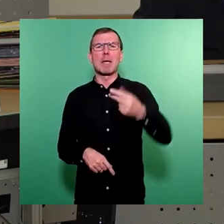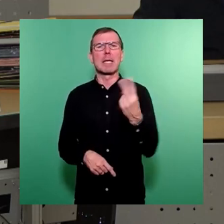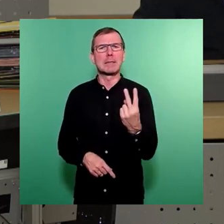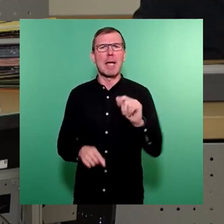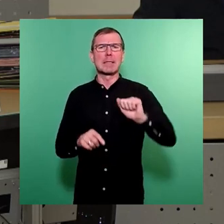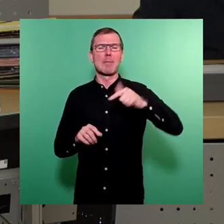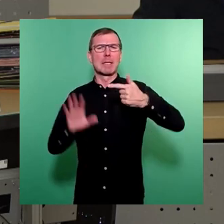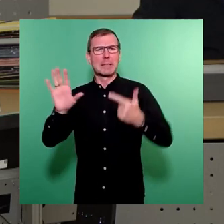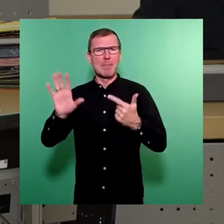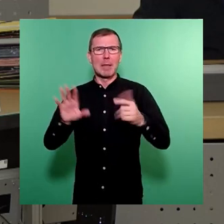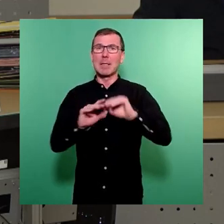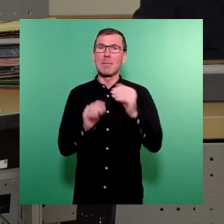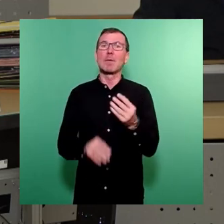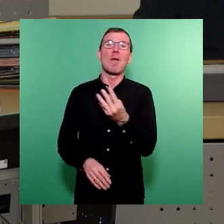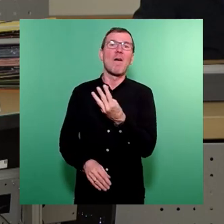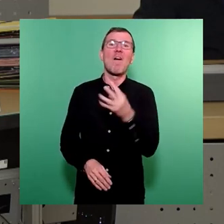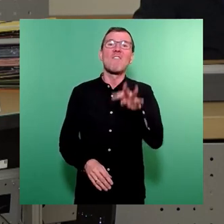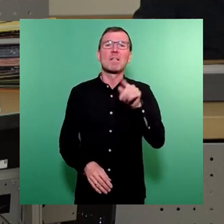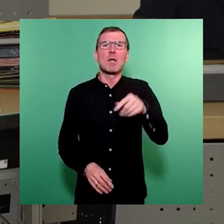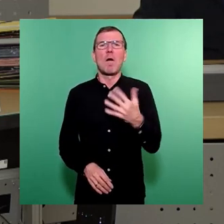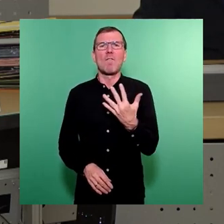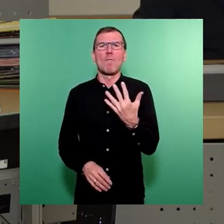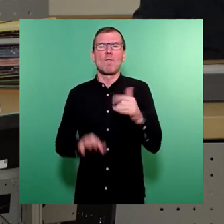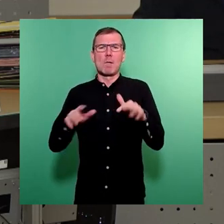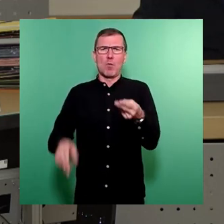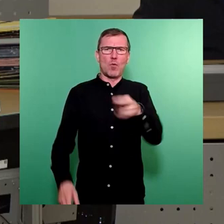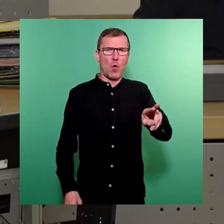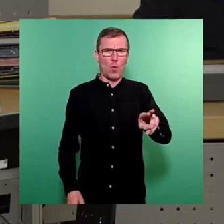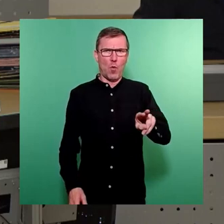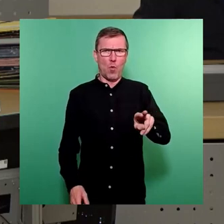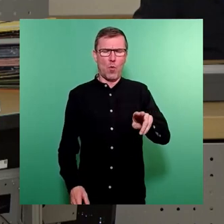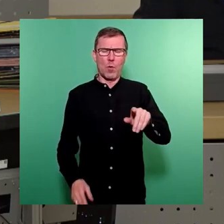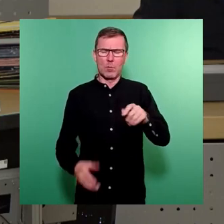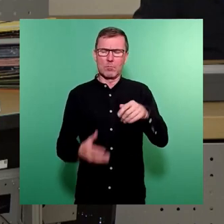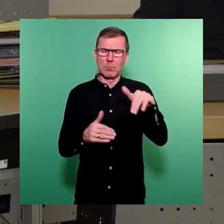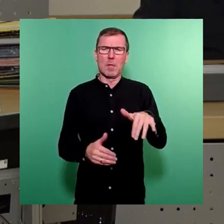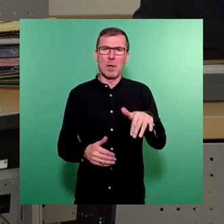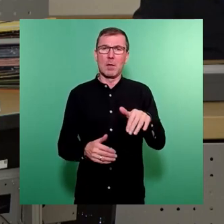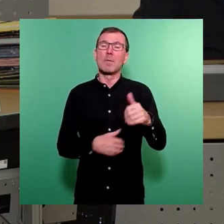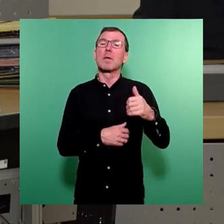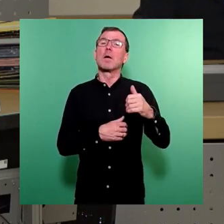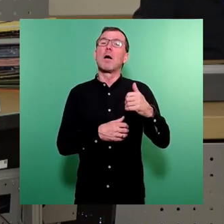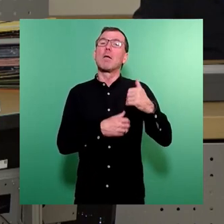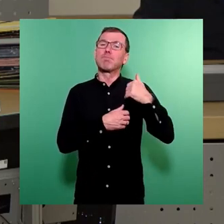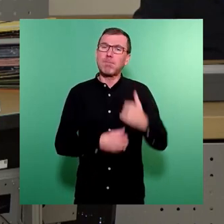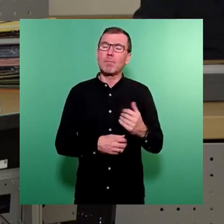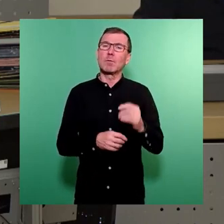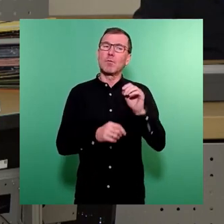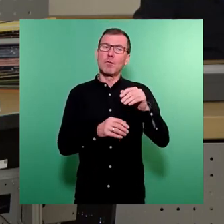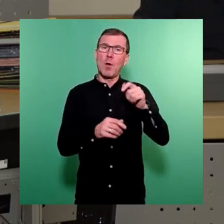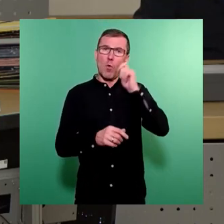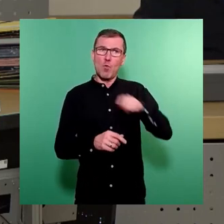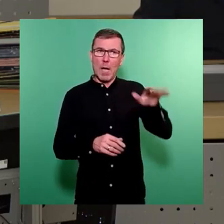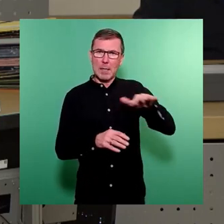von insgesamt bis zu 14,3 Millionen Euro. Die erwarteten Aufwendungen für geflüchtete Menschen im Kontext Ukraine im Rechtskreis